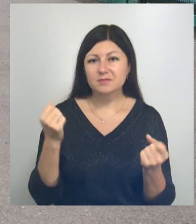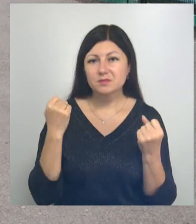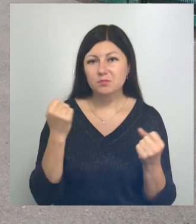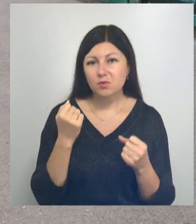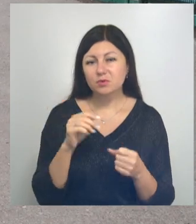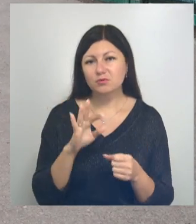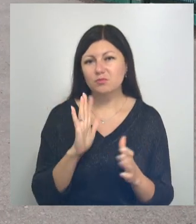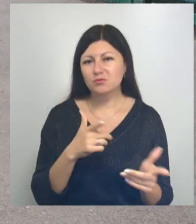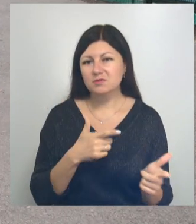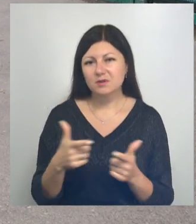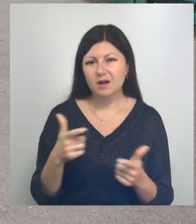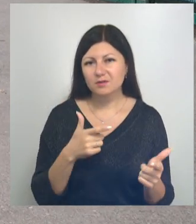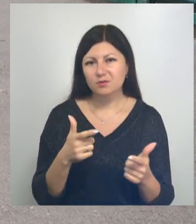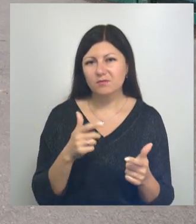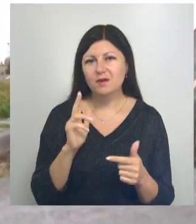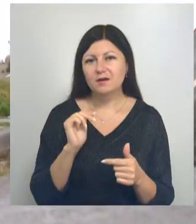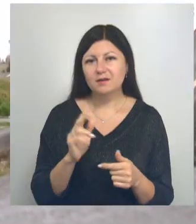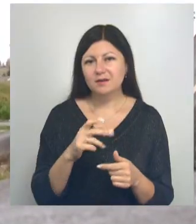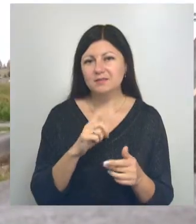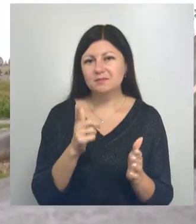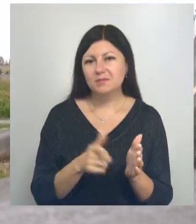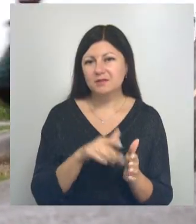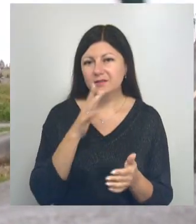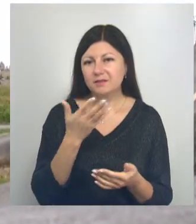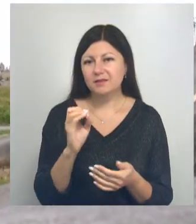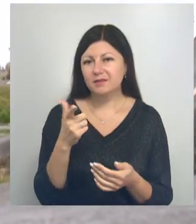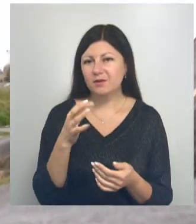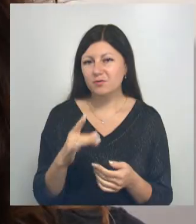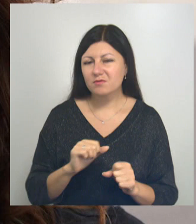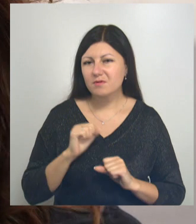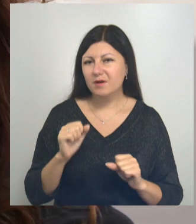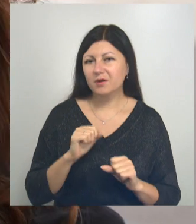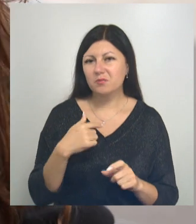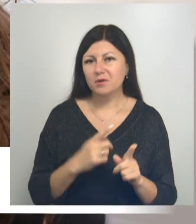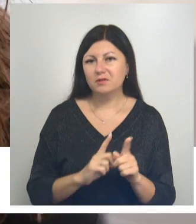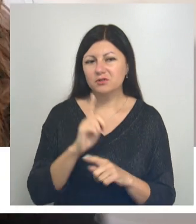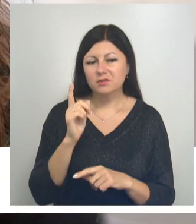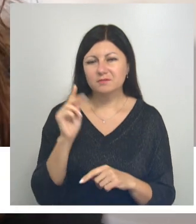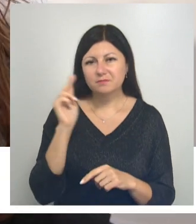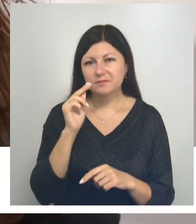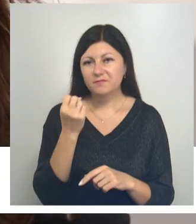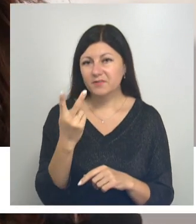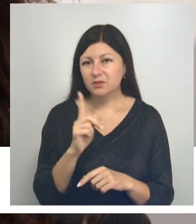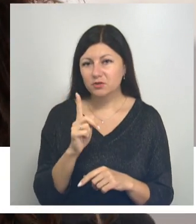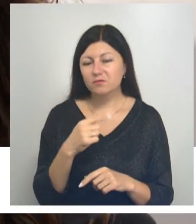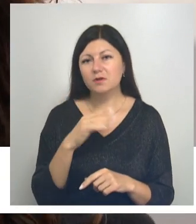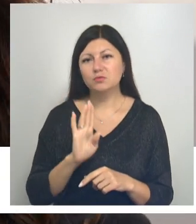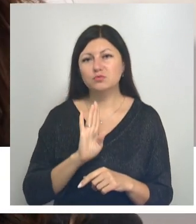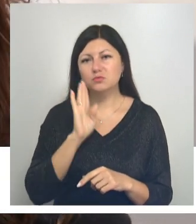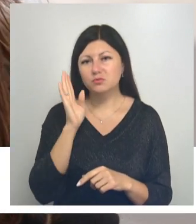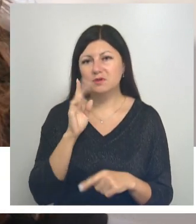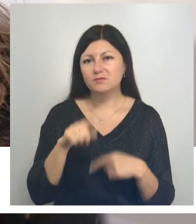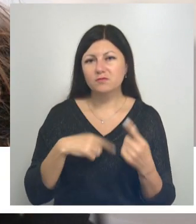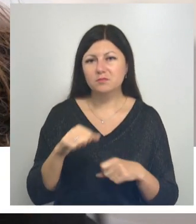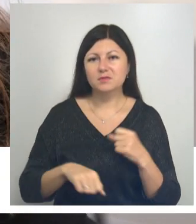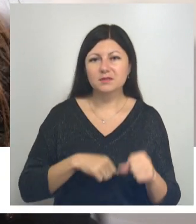полной, будьте готовы выкладываться, как 70-летний Егор. У меня начинаются пары 12 часов. Я вот с утра все время выезжаю,